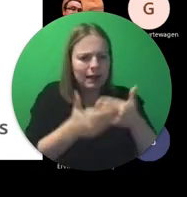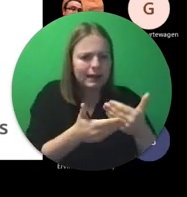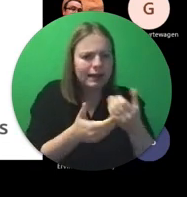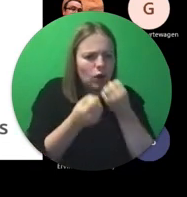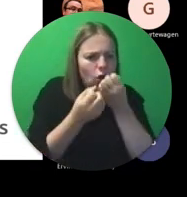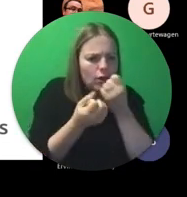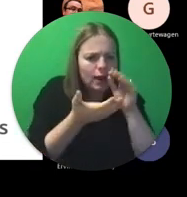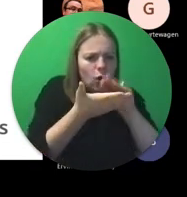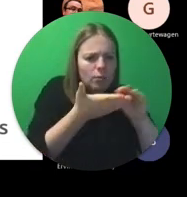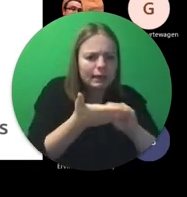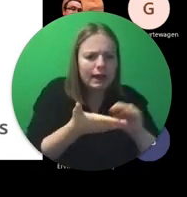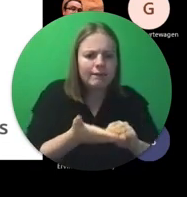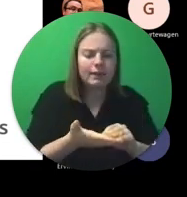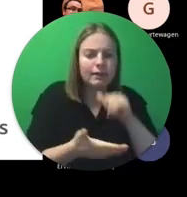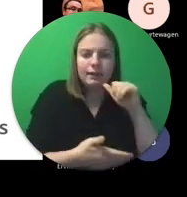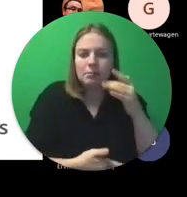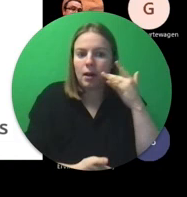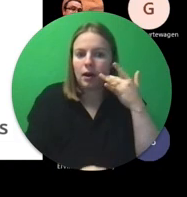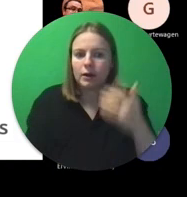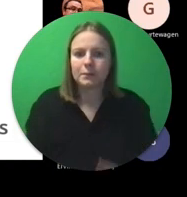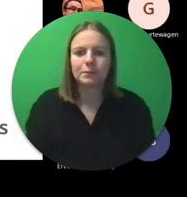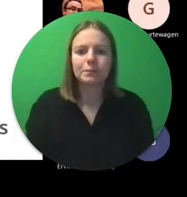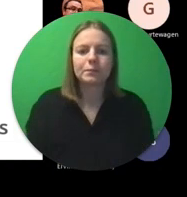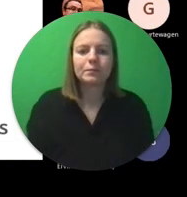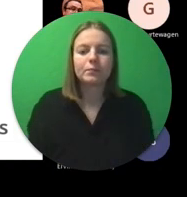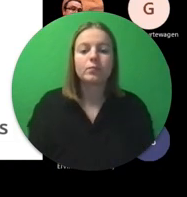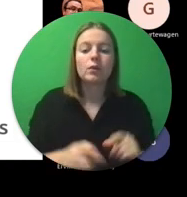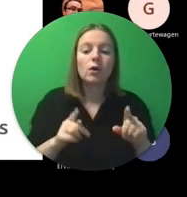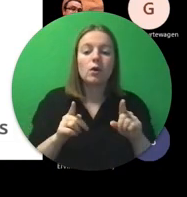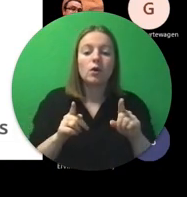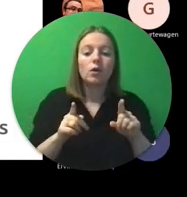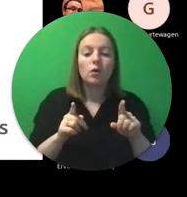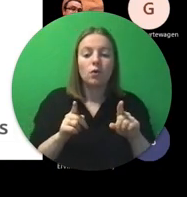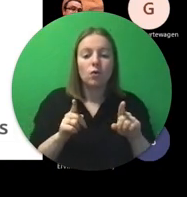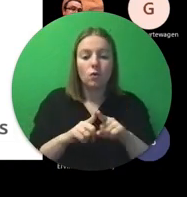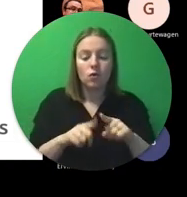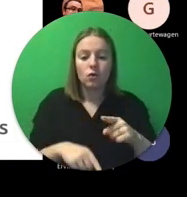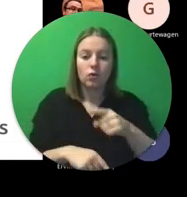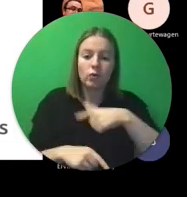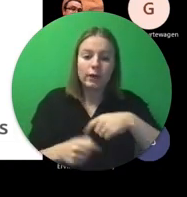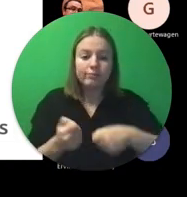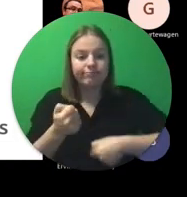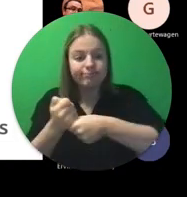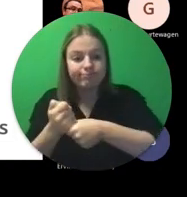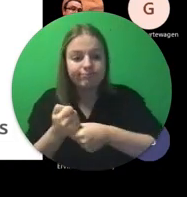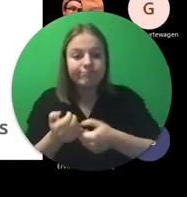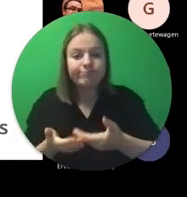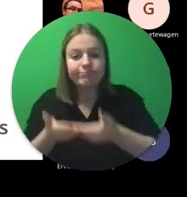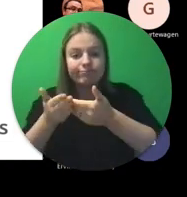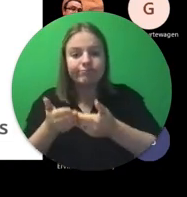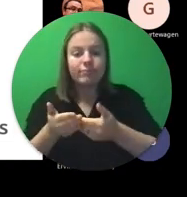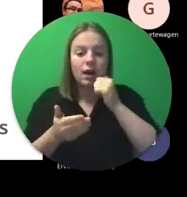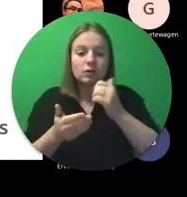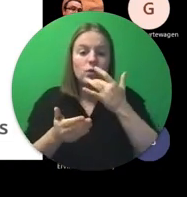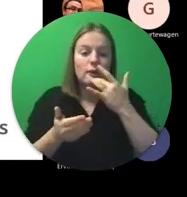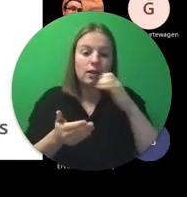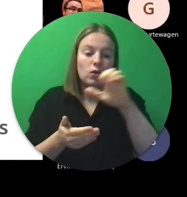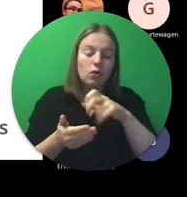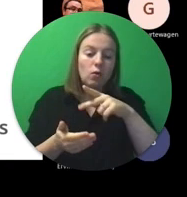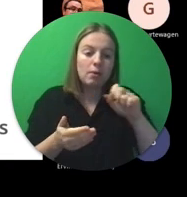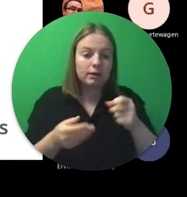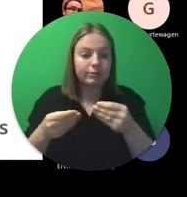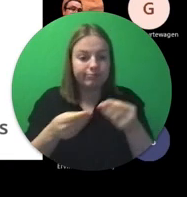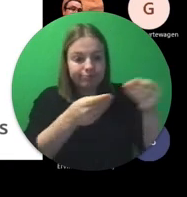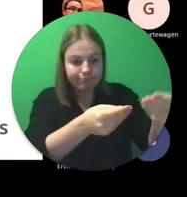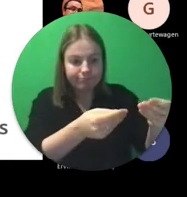zeker niet zo gemakkelijk. Wij geven ook hulp of ondersteuning bij het uitrekenen van die Europas mobiliteit.